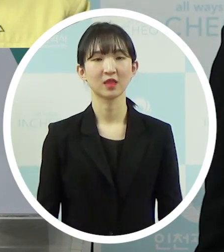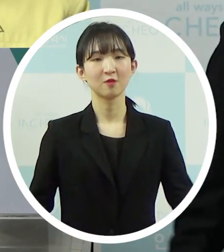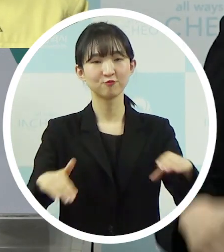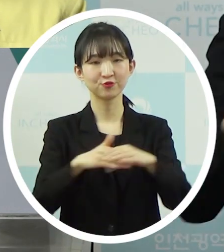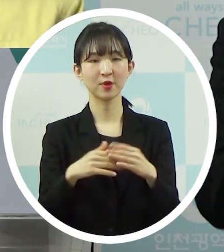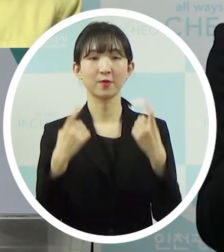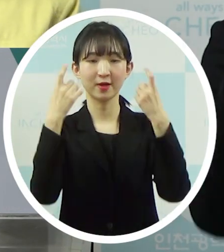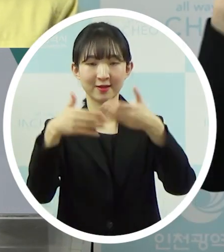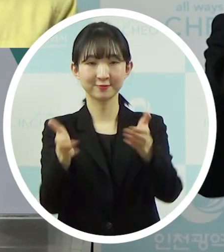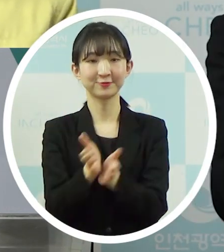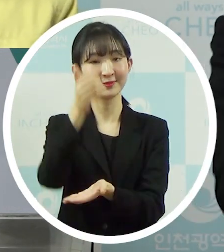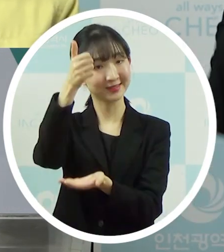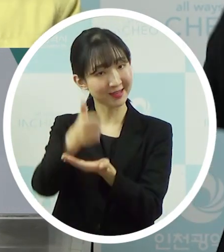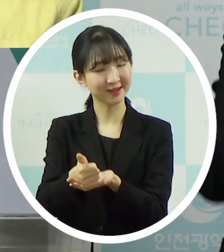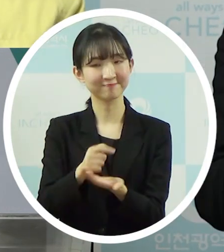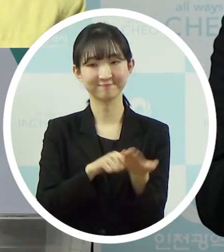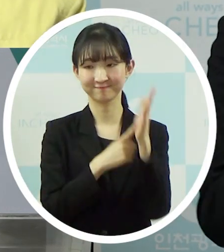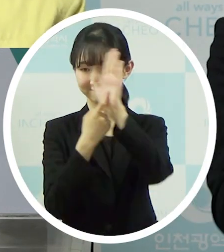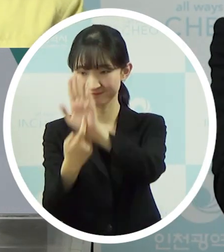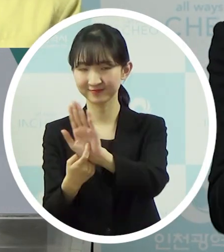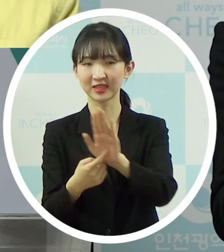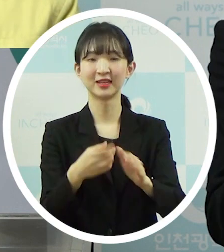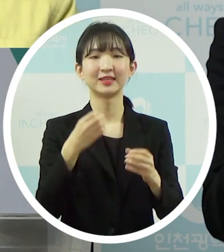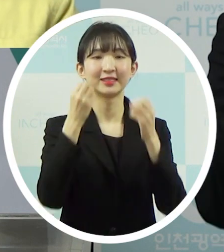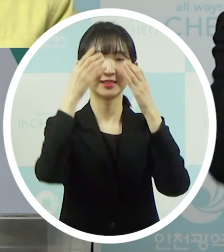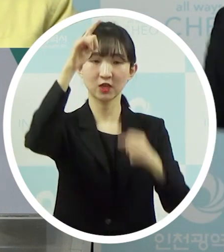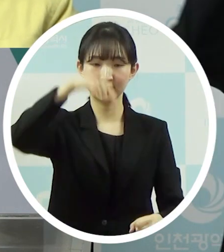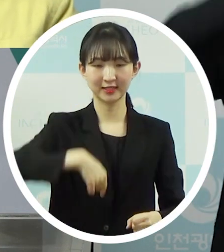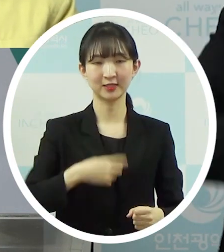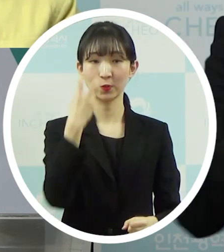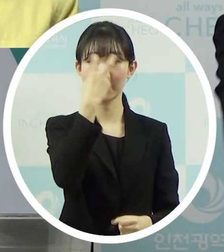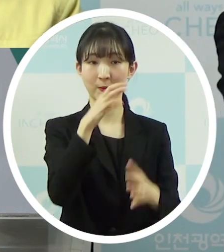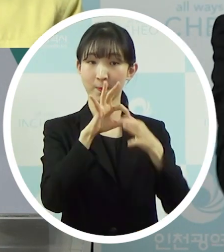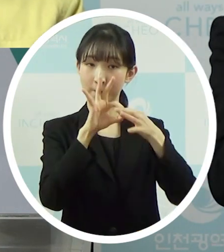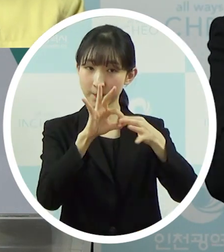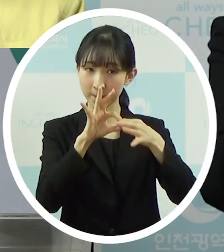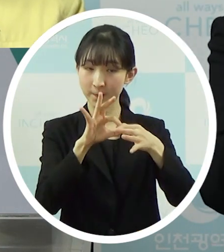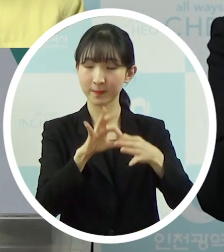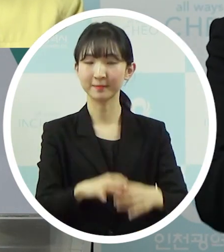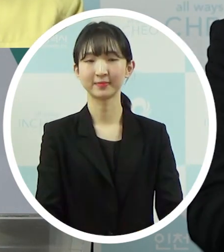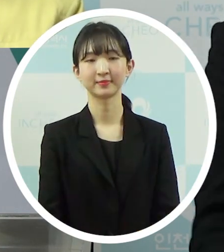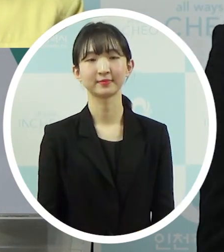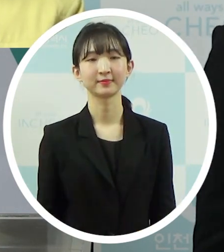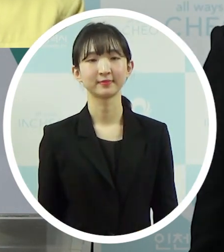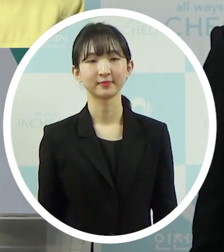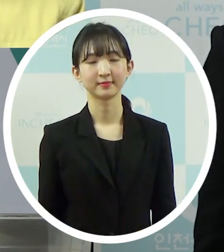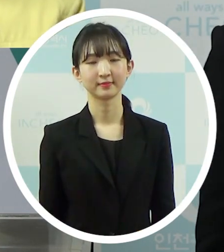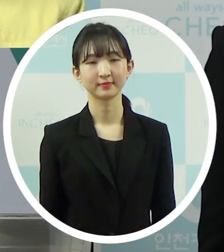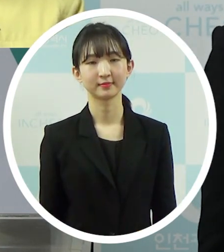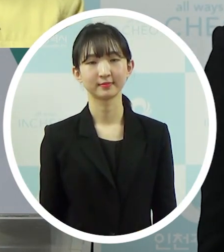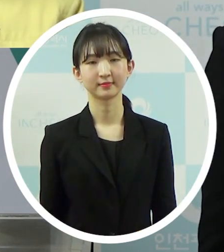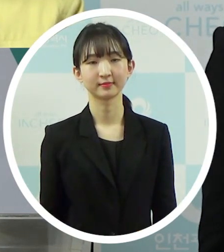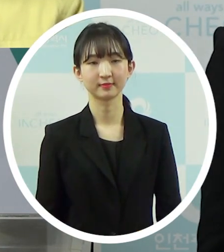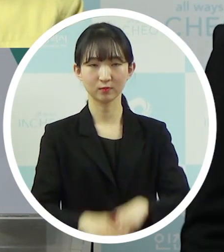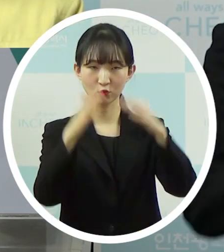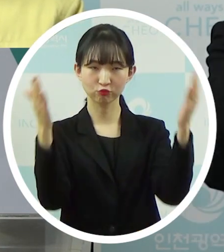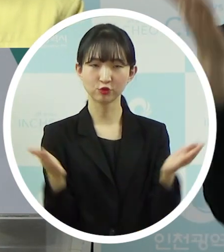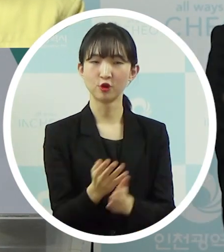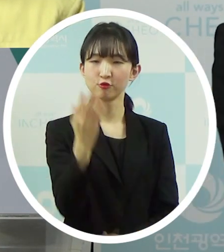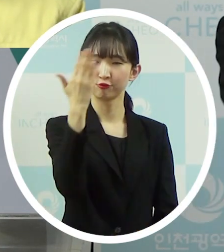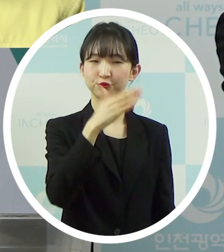문화관광국장입니다. 신천지 조사 관련해서 저희 전체 대상자 9